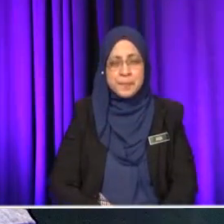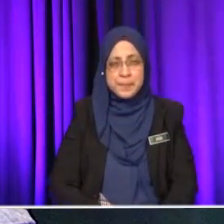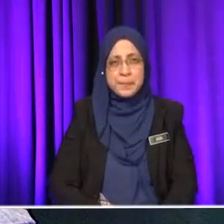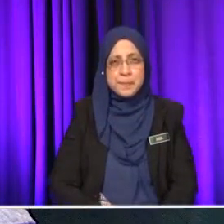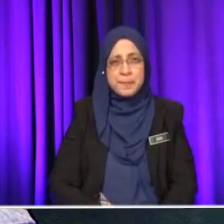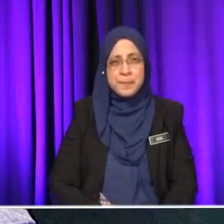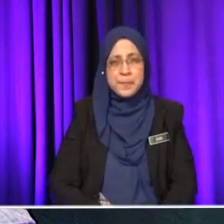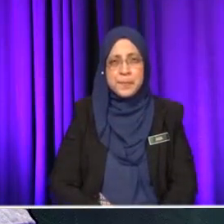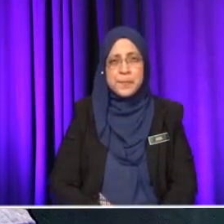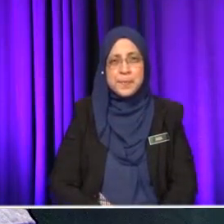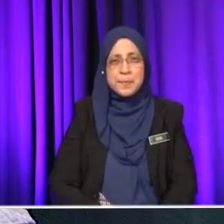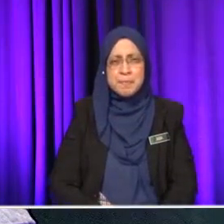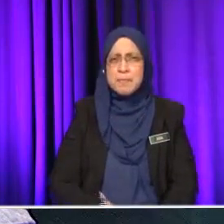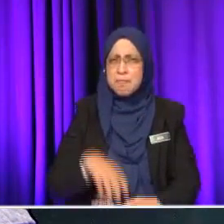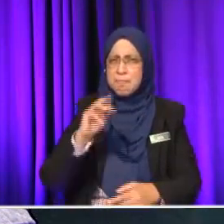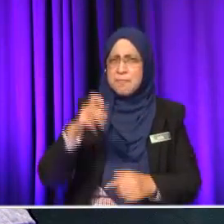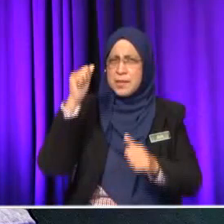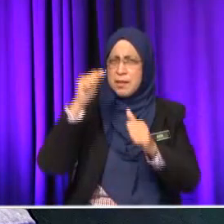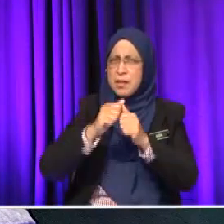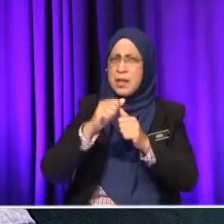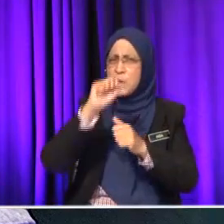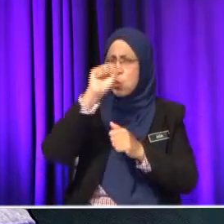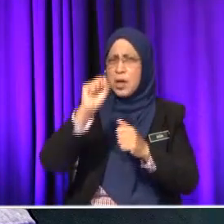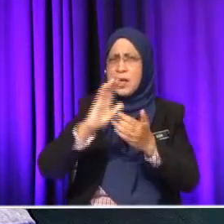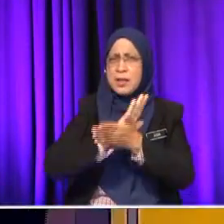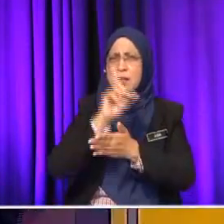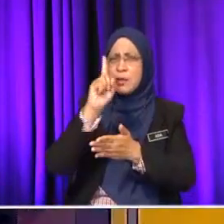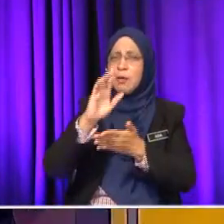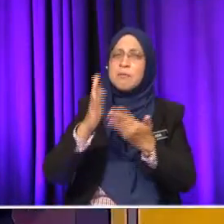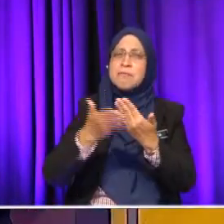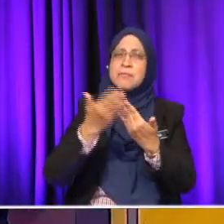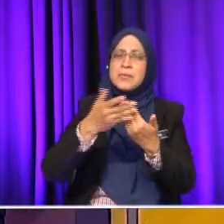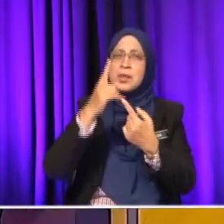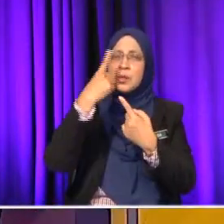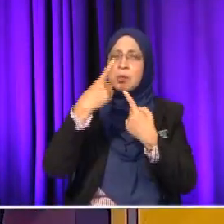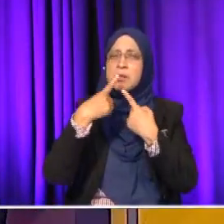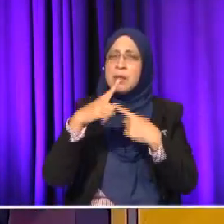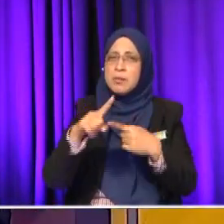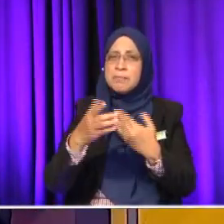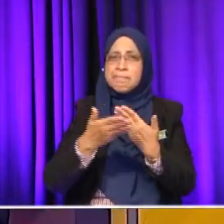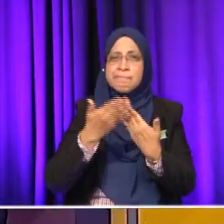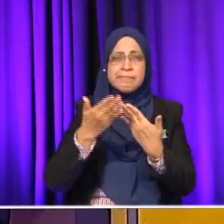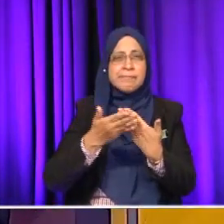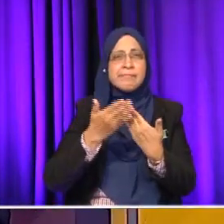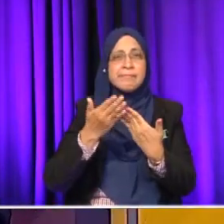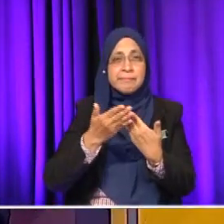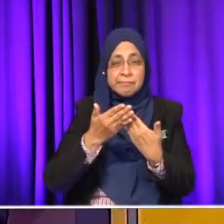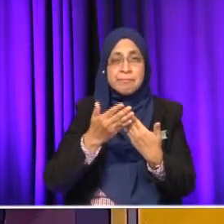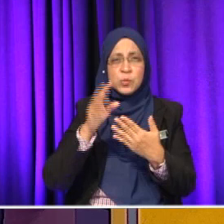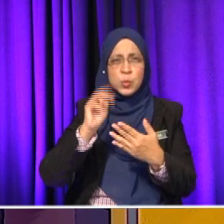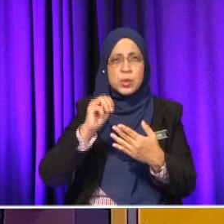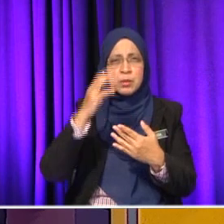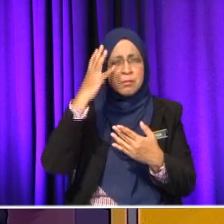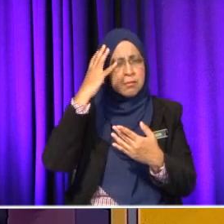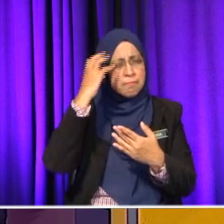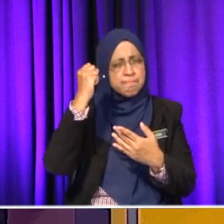skor. Kena ingatlah. Kertas satu ni, biasanya kita panggil sebagai recall answer. Kita baca,